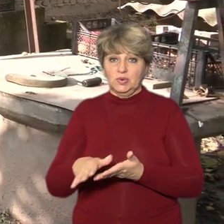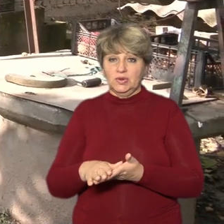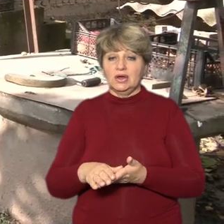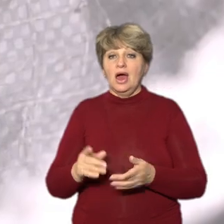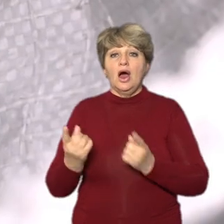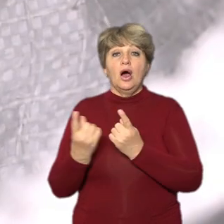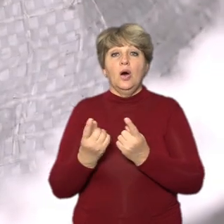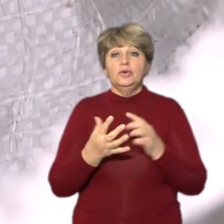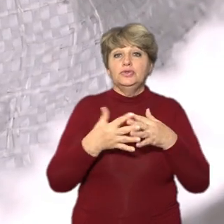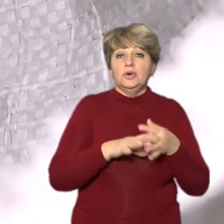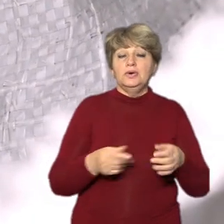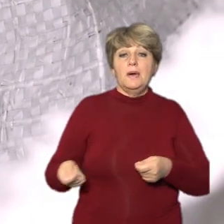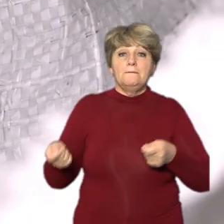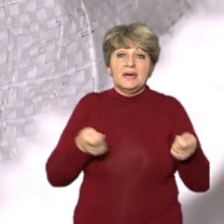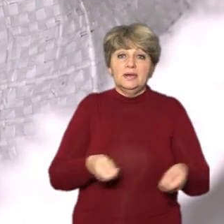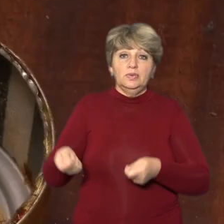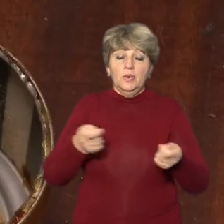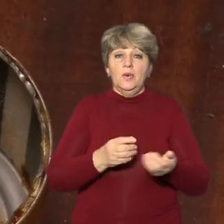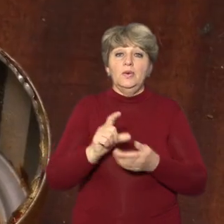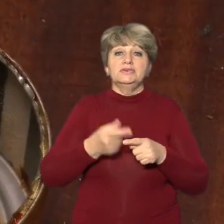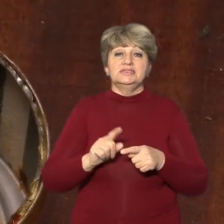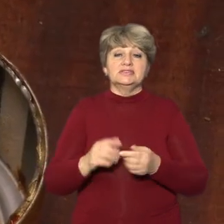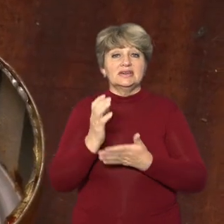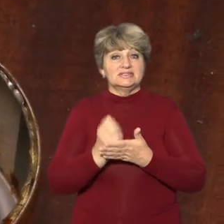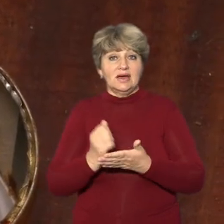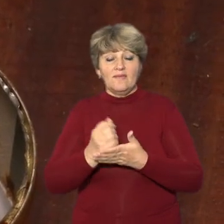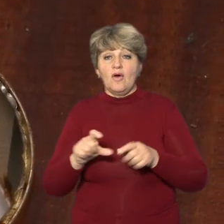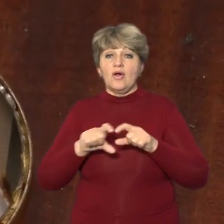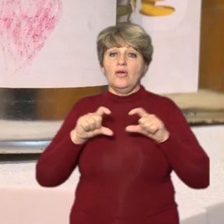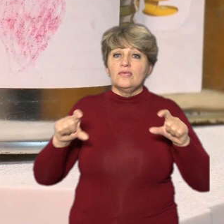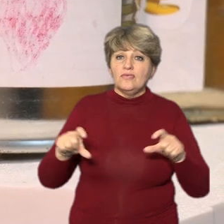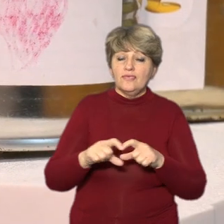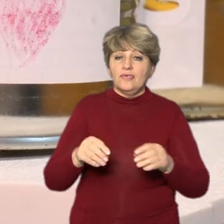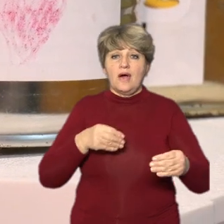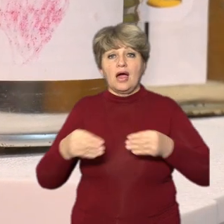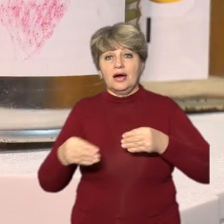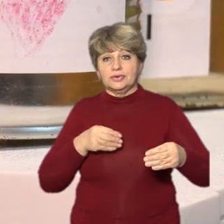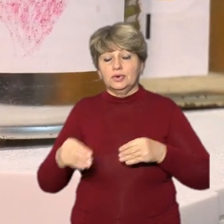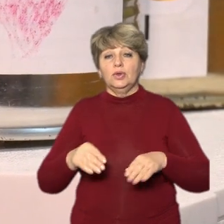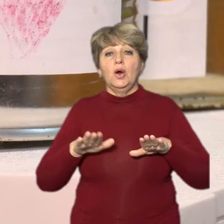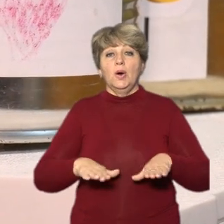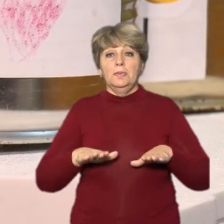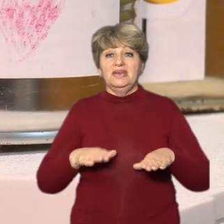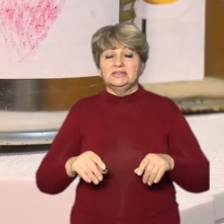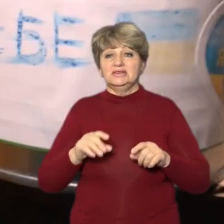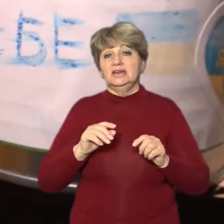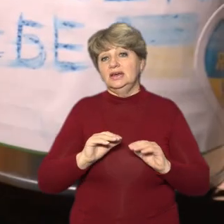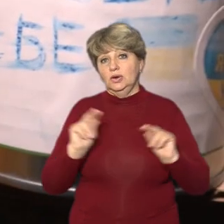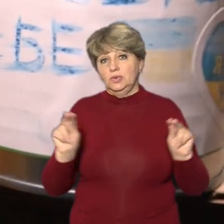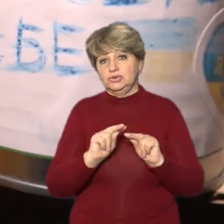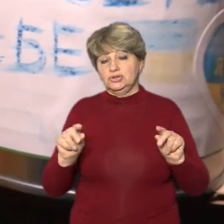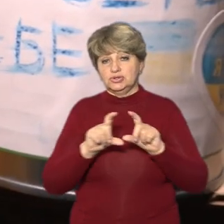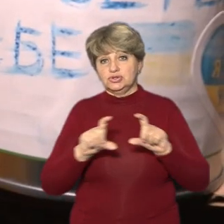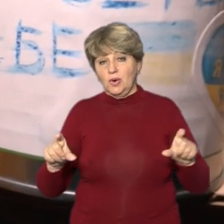заготовки. Вкладені в пусті консервні баночки, скручені равликом картонні смужки. Учні місцевої школи передають вже готові свічки з